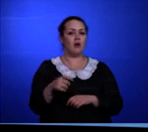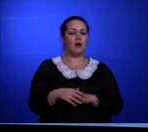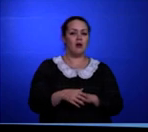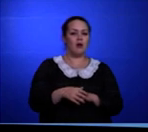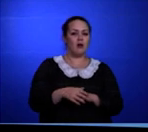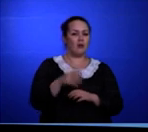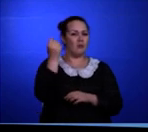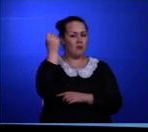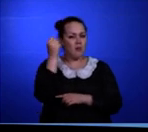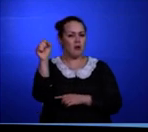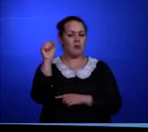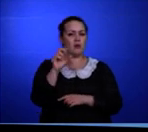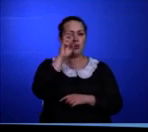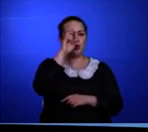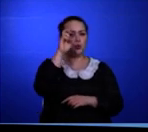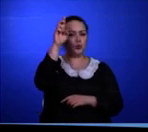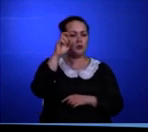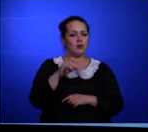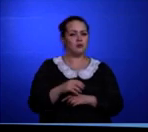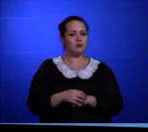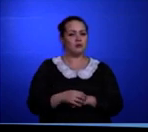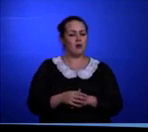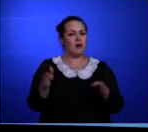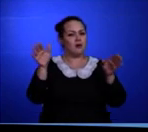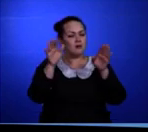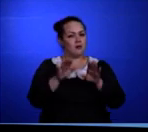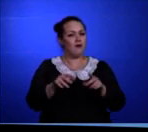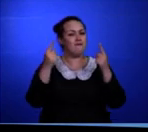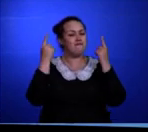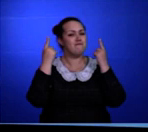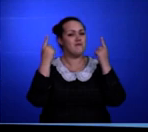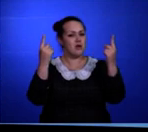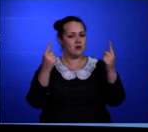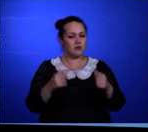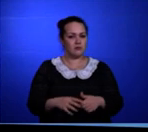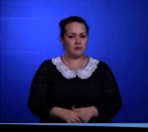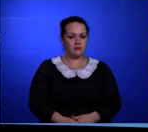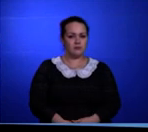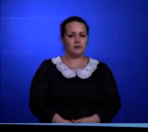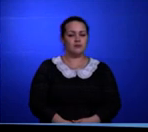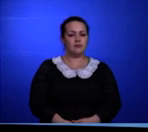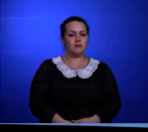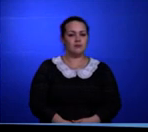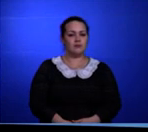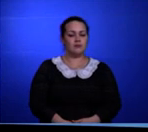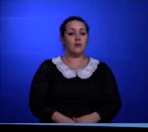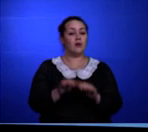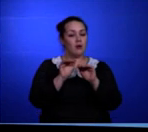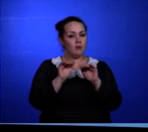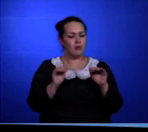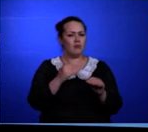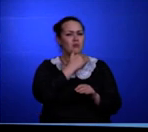наша страна осталась великим государством. Ребята, многие